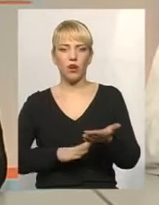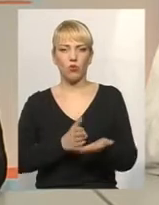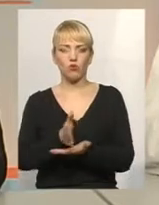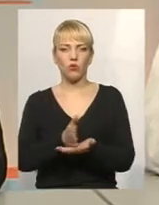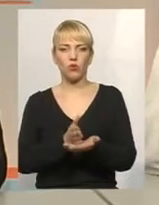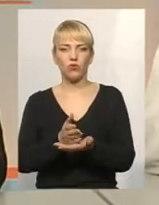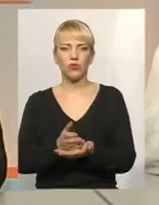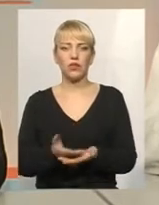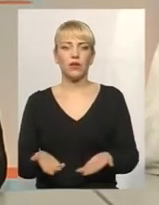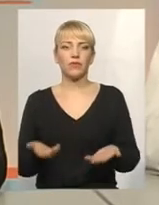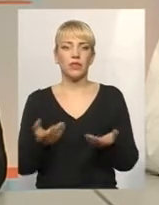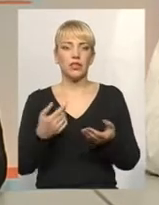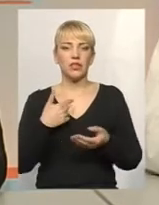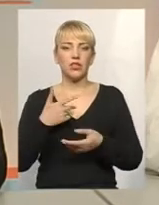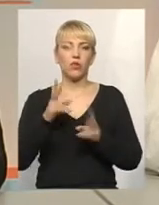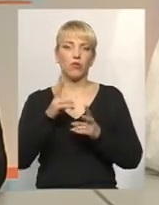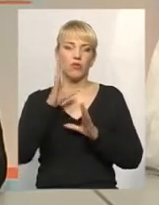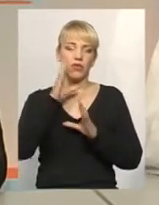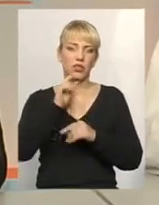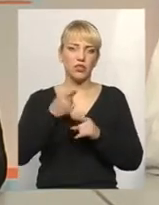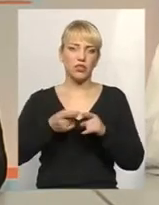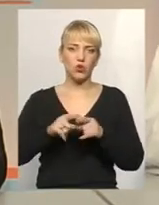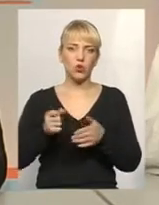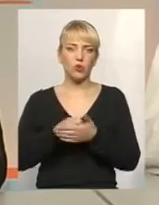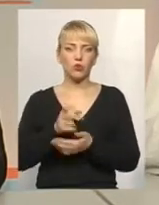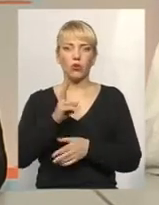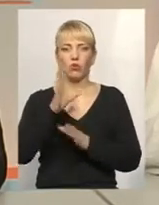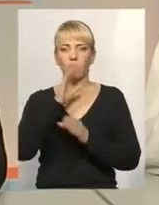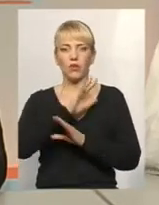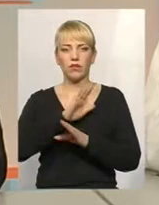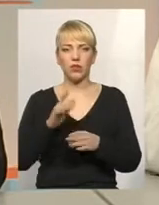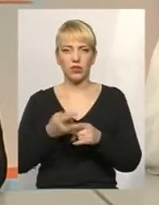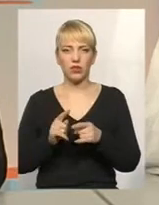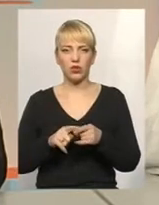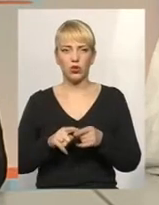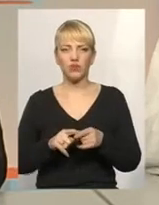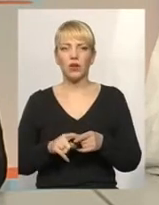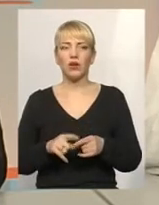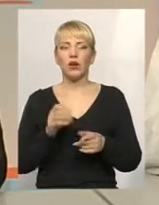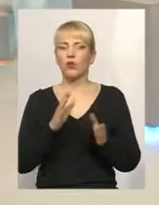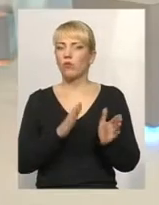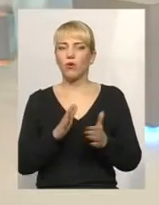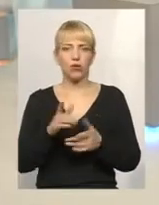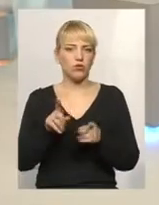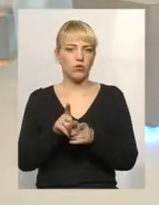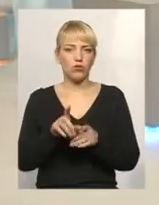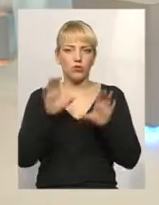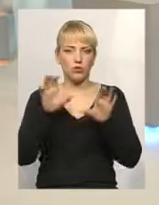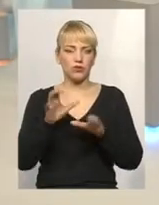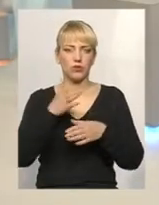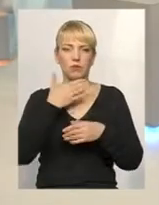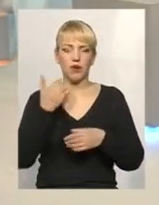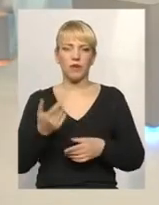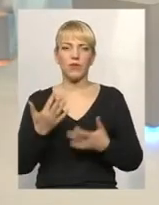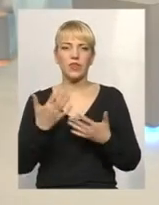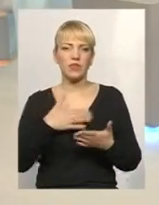кому вдається добитися, кому не вдається. Тобто, наскільки активно